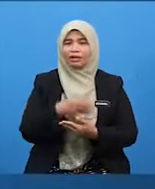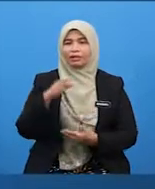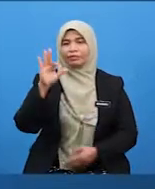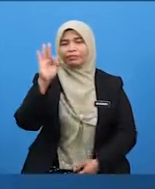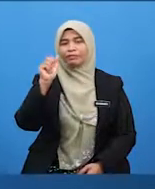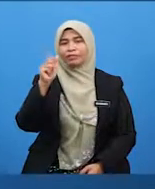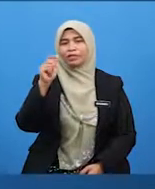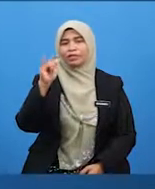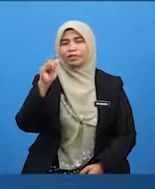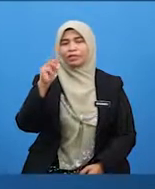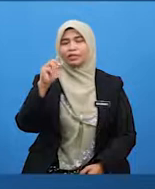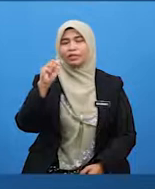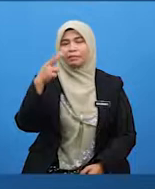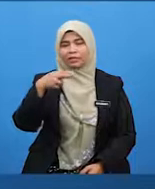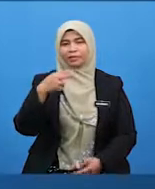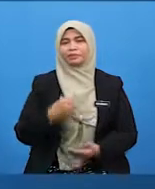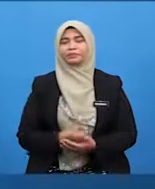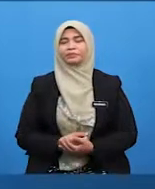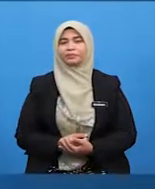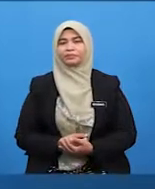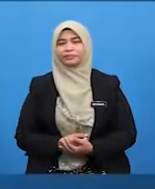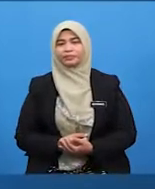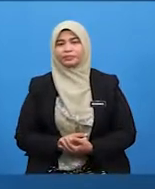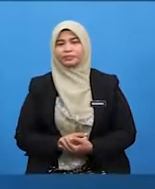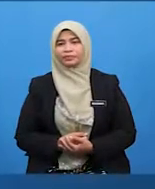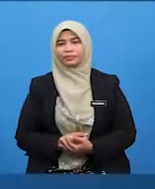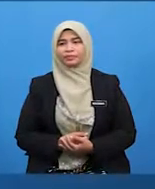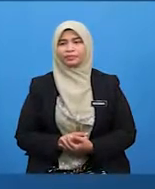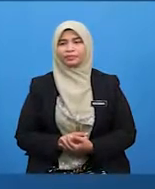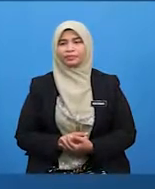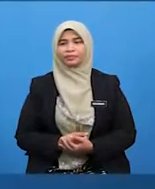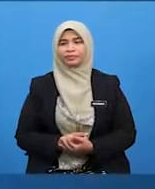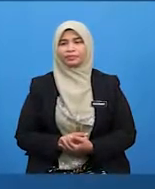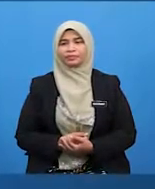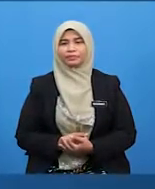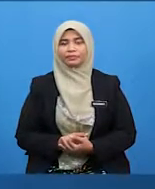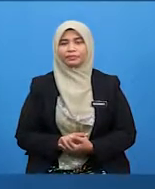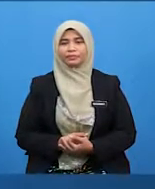dan suaminya Sayyidina Ali RA.